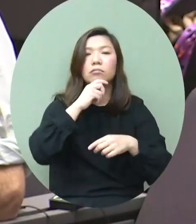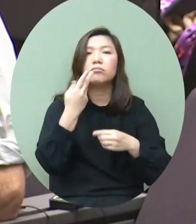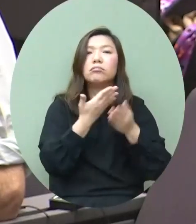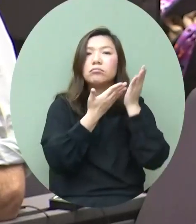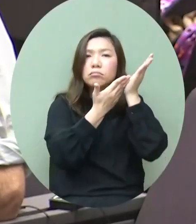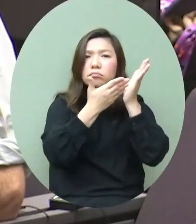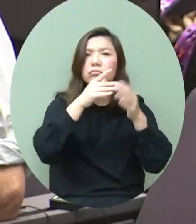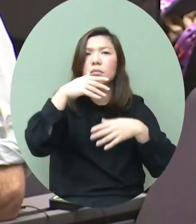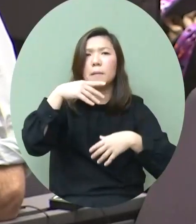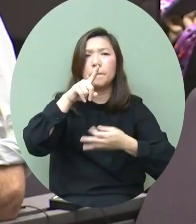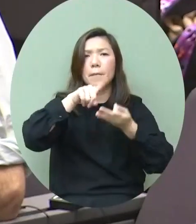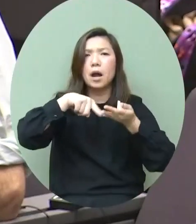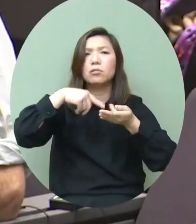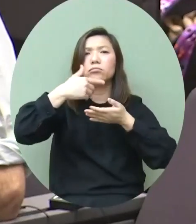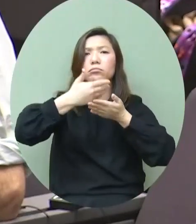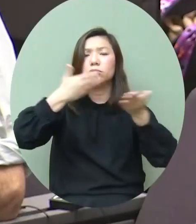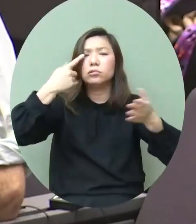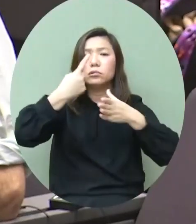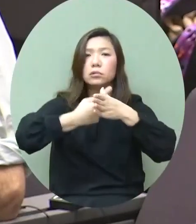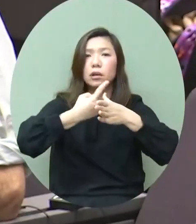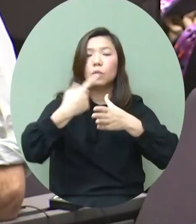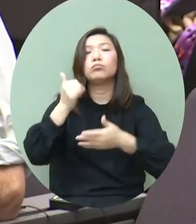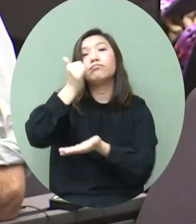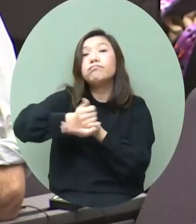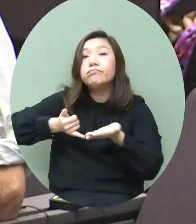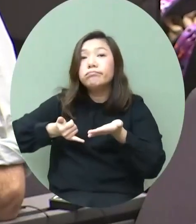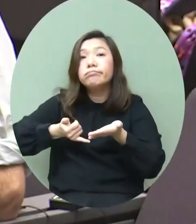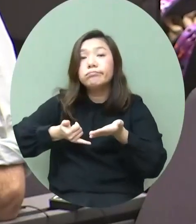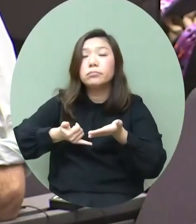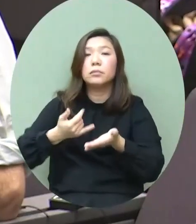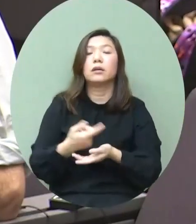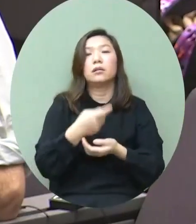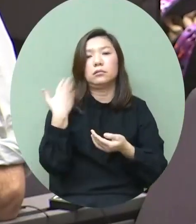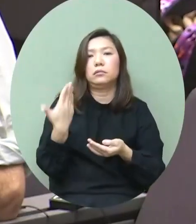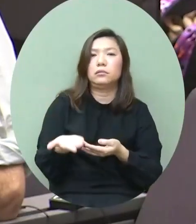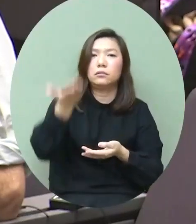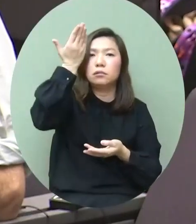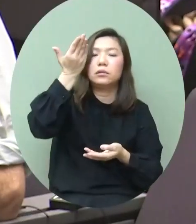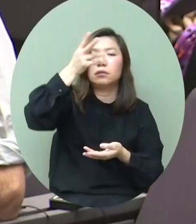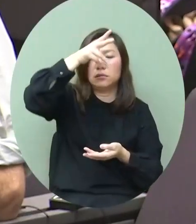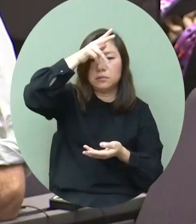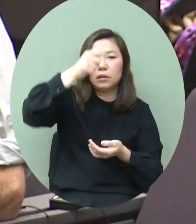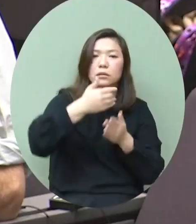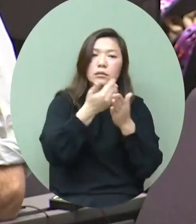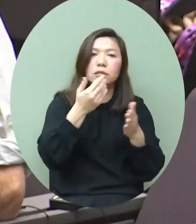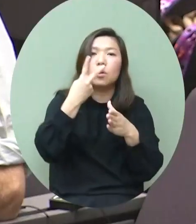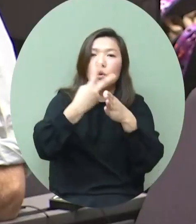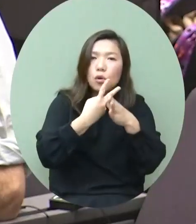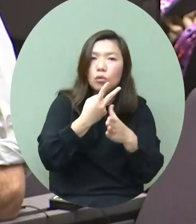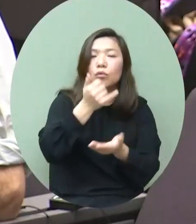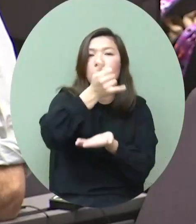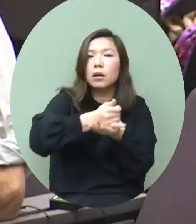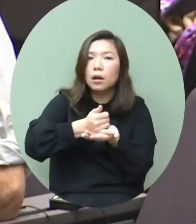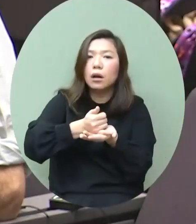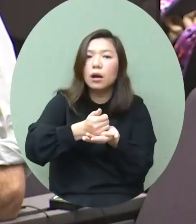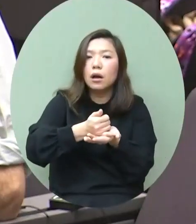名期前大概一個月左右就辭職了另外你上一任的特首呢就在提名期前兩個月就宣佈